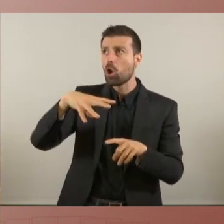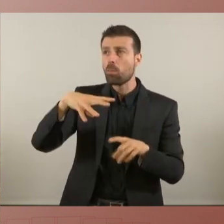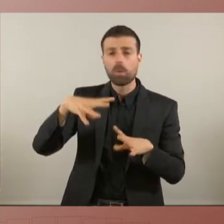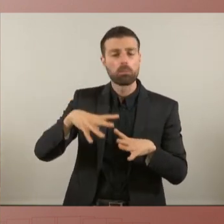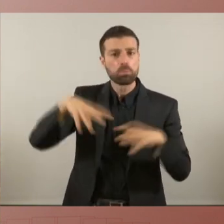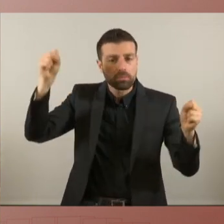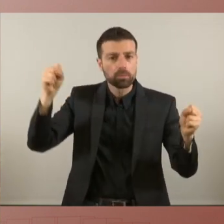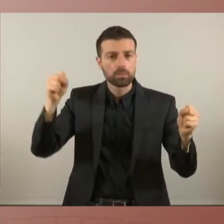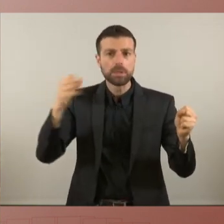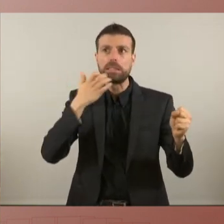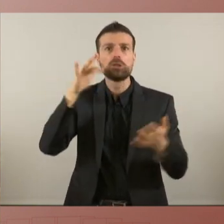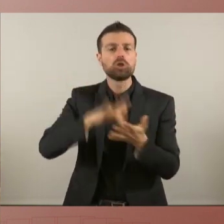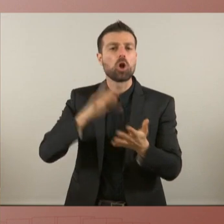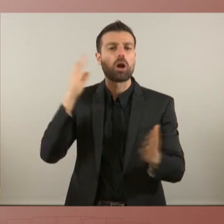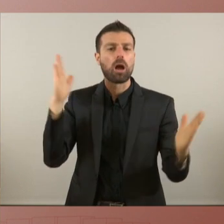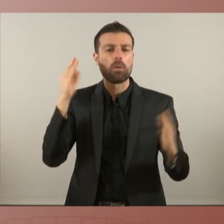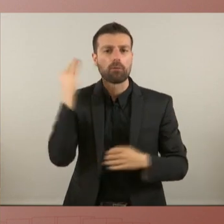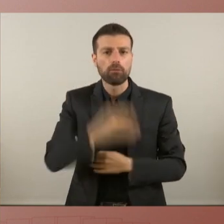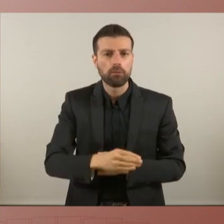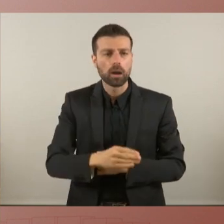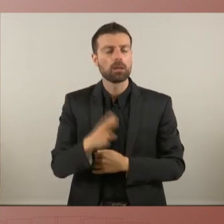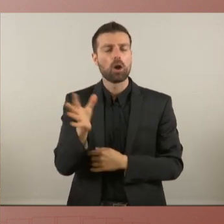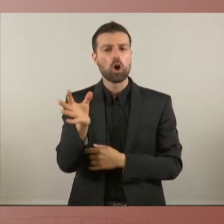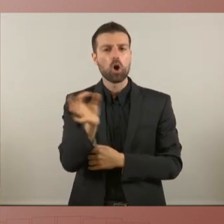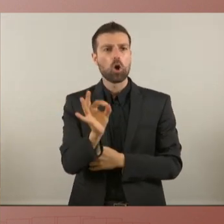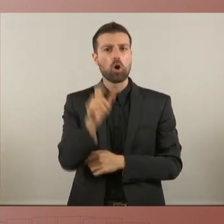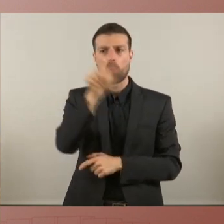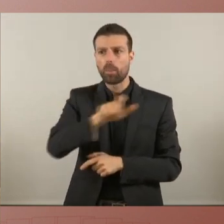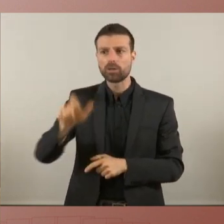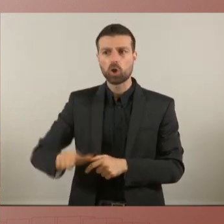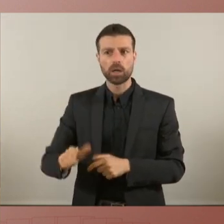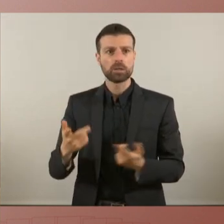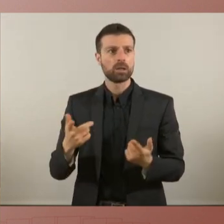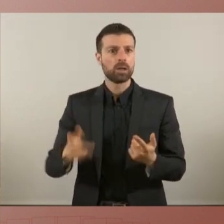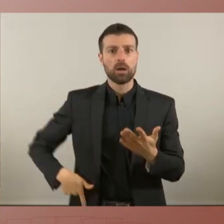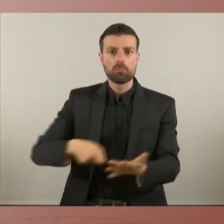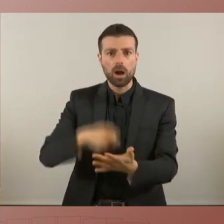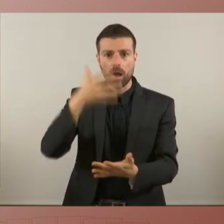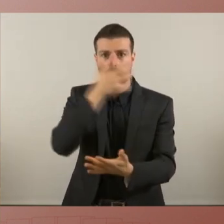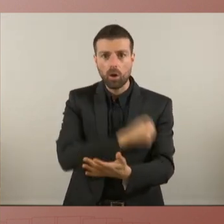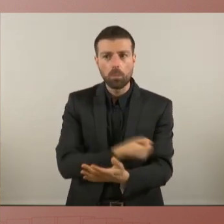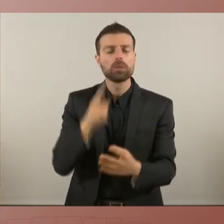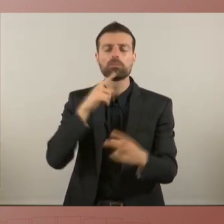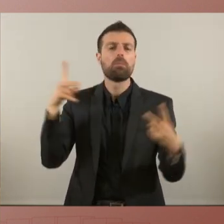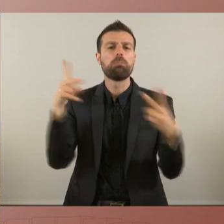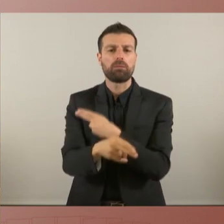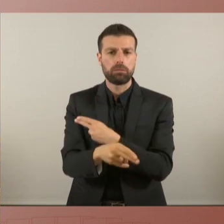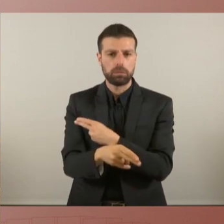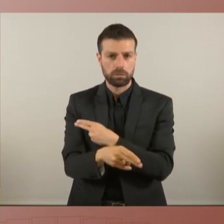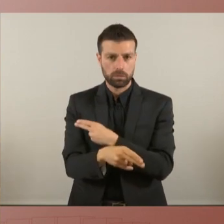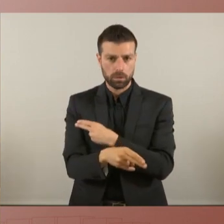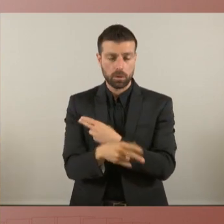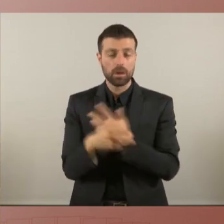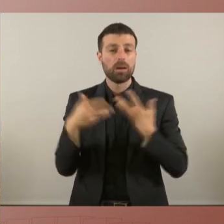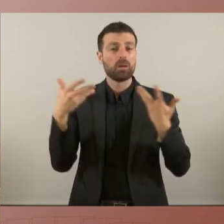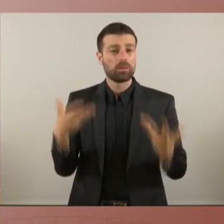fred com deixades abastides a moltíssimes persones sense els serveis bàsics per això nosaltres